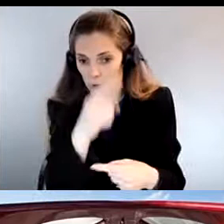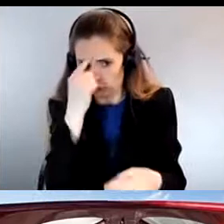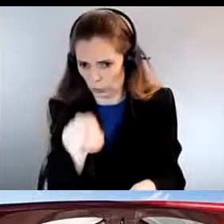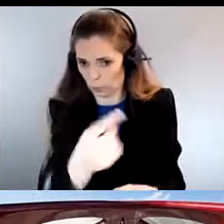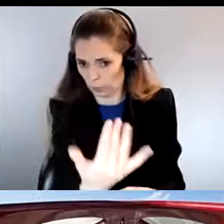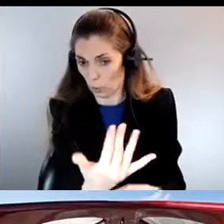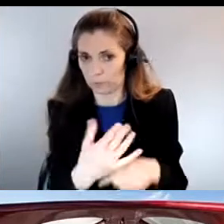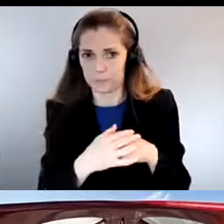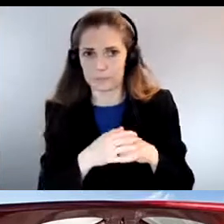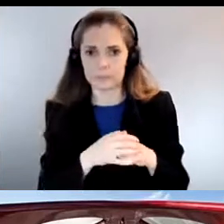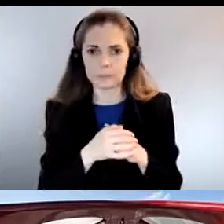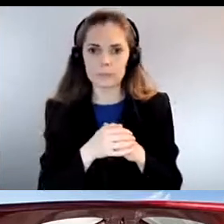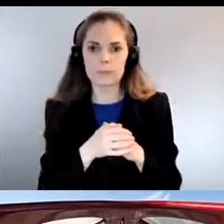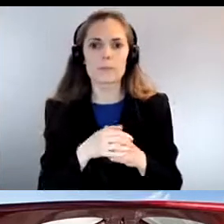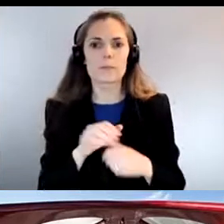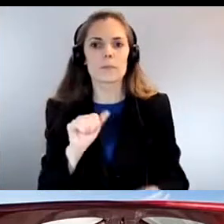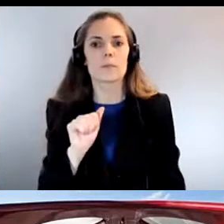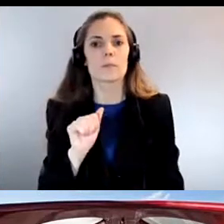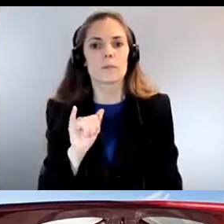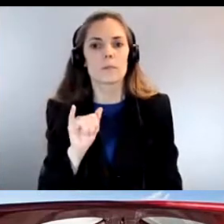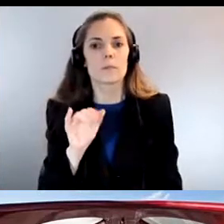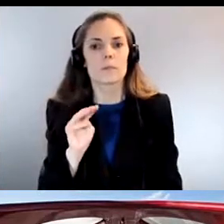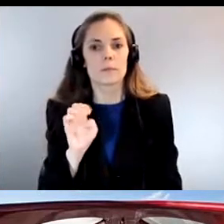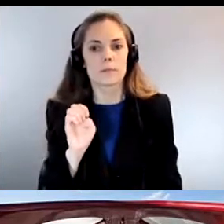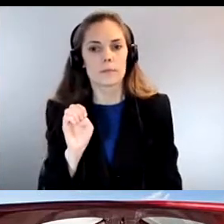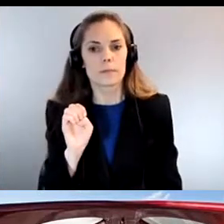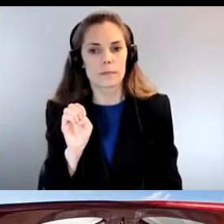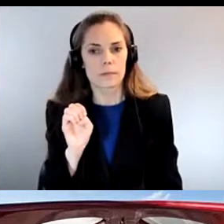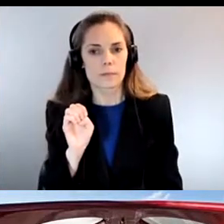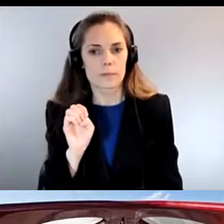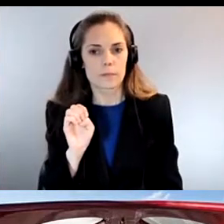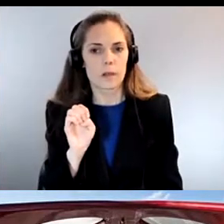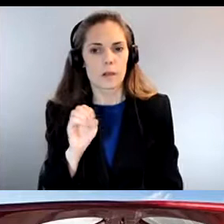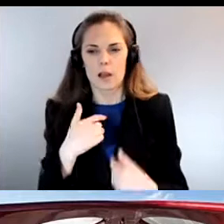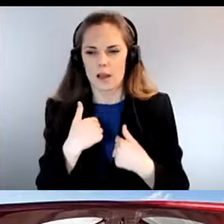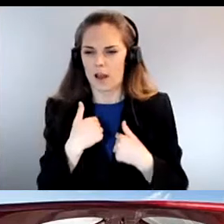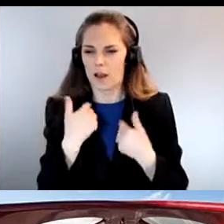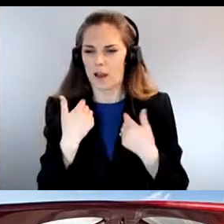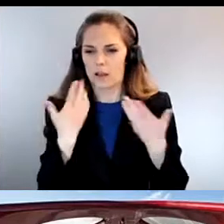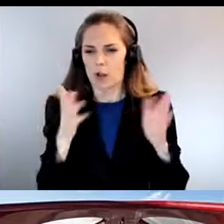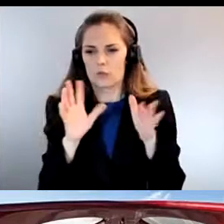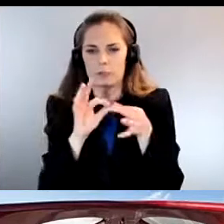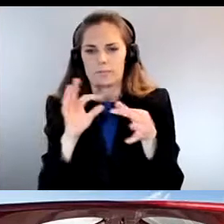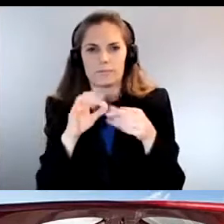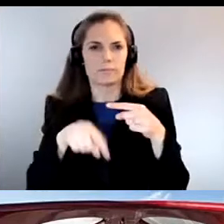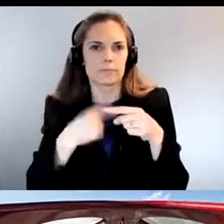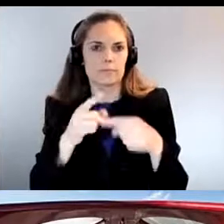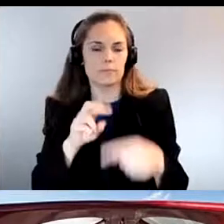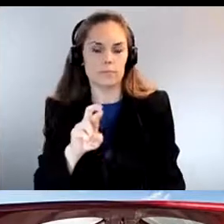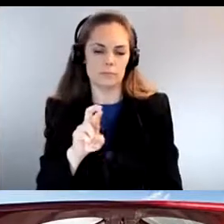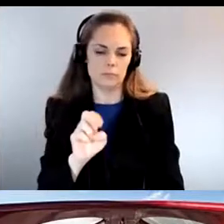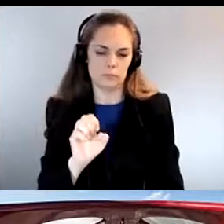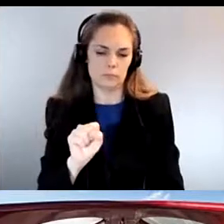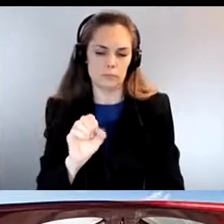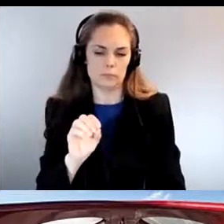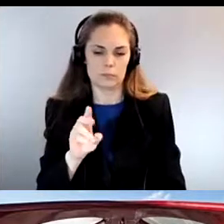question pour toi par après je crois avoir déjà parlé de la disponibilité des ressources pour réagir